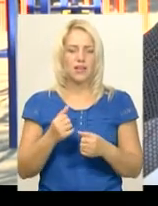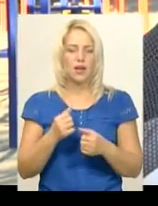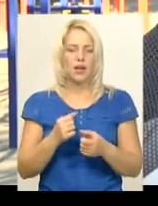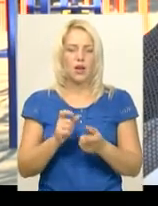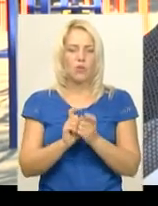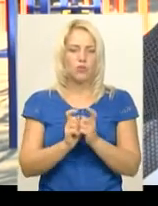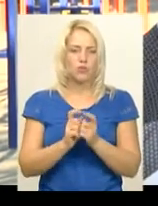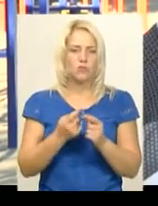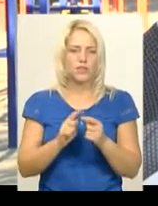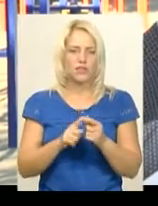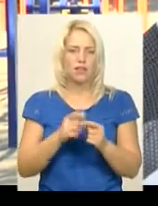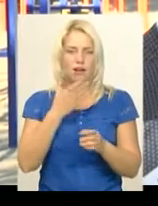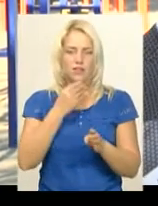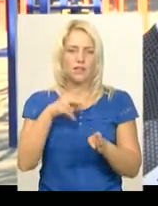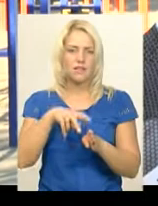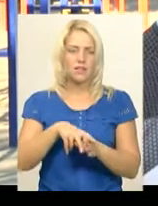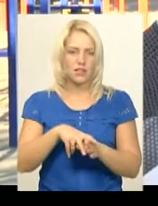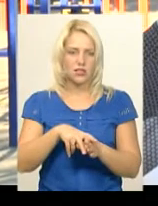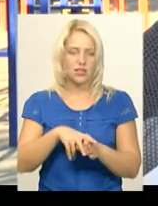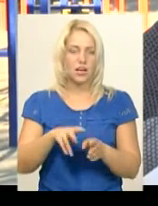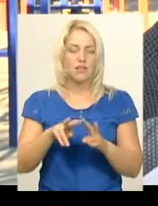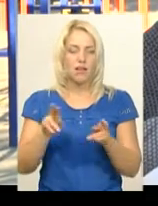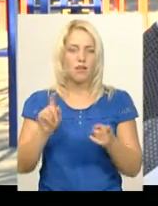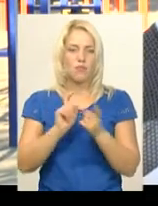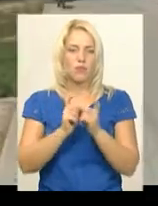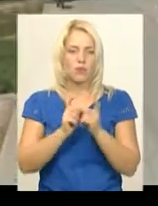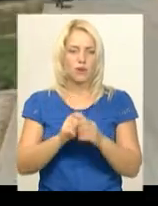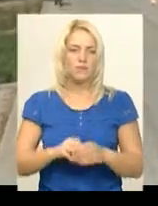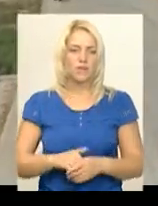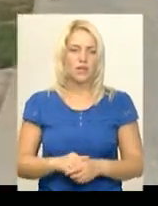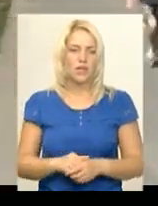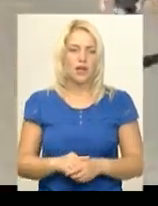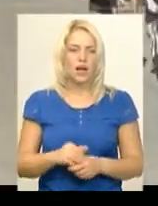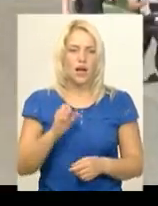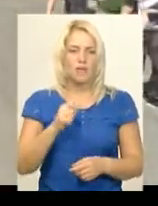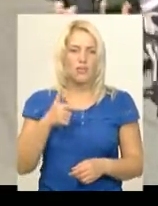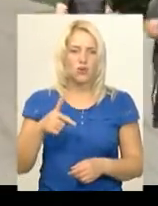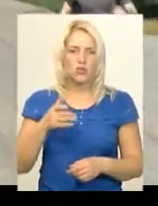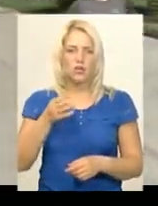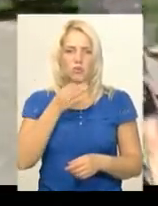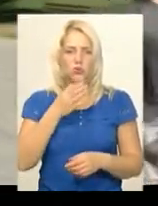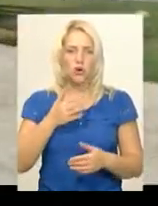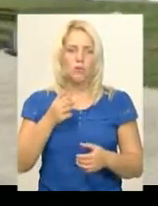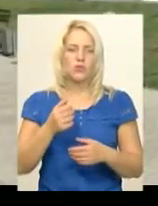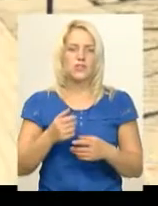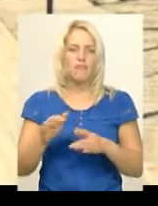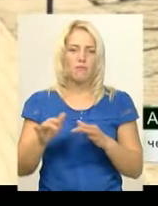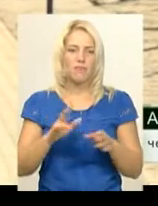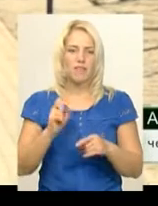таке гарне навантаження, він так само, боротьба, йде рваний ритм. Аміна Гончар каже, їй подобаються вправи на швидкість.